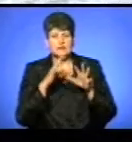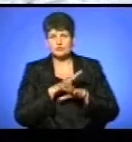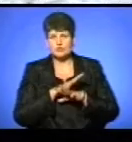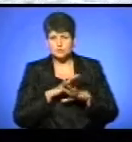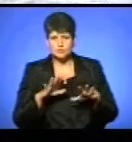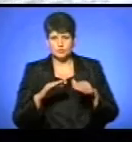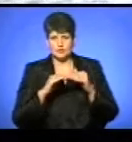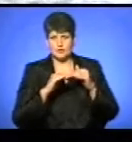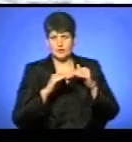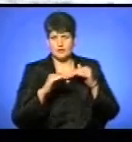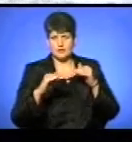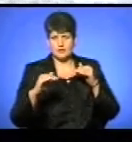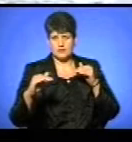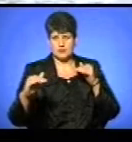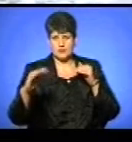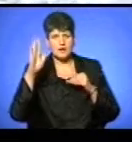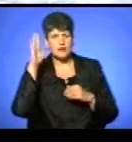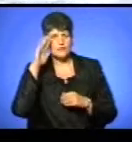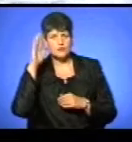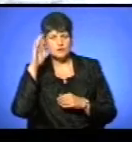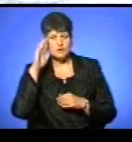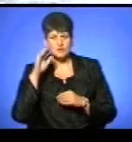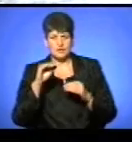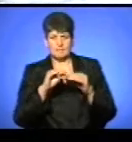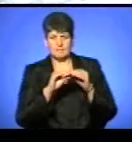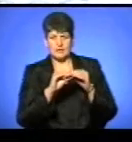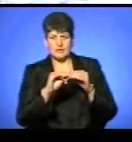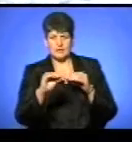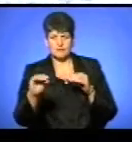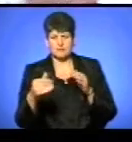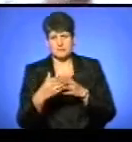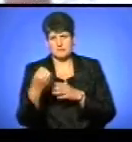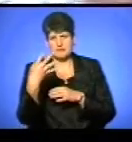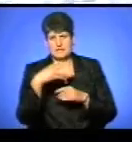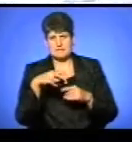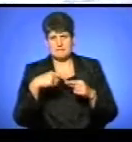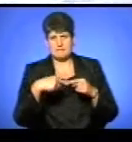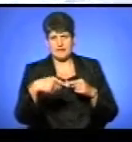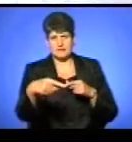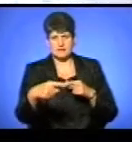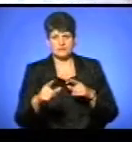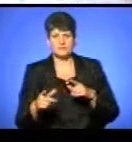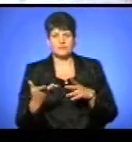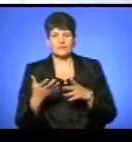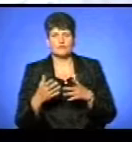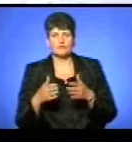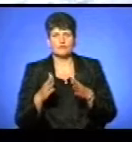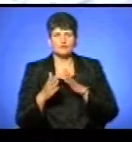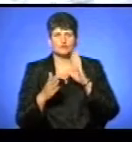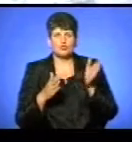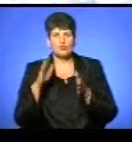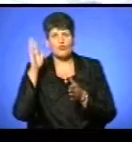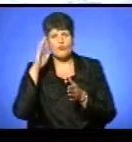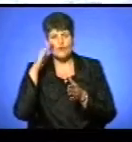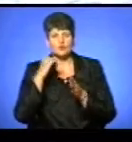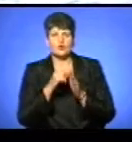гладенька водичка. І покрита плівкою, ну метрів 15 від берега, вздовж циганки і туди, в сторону водоканалу, було все